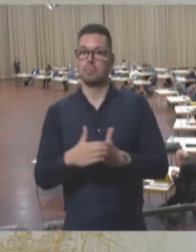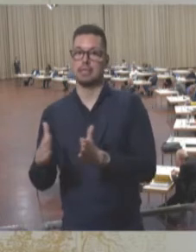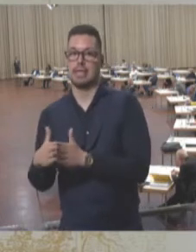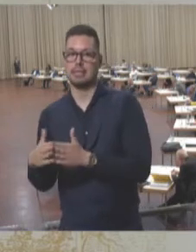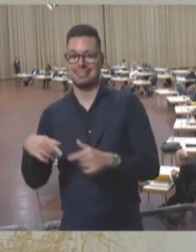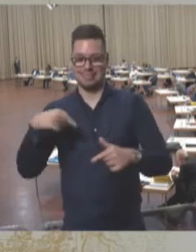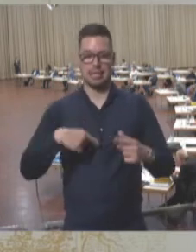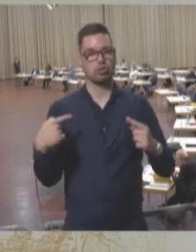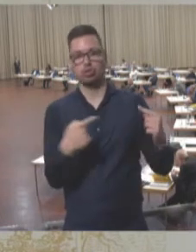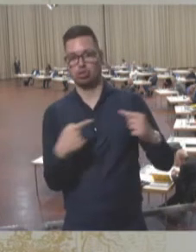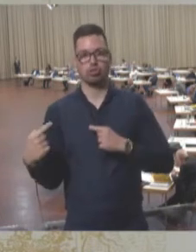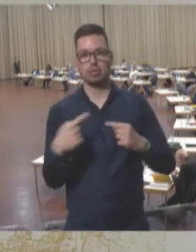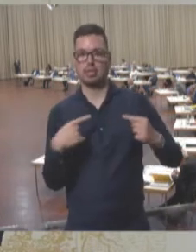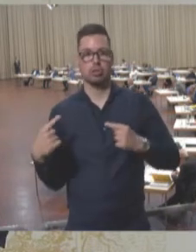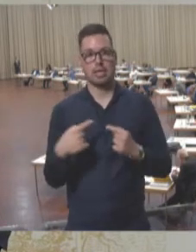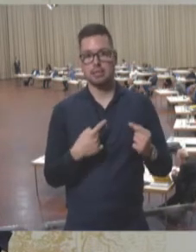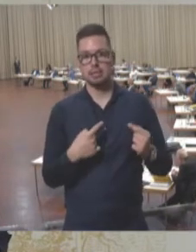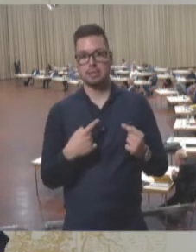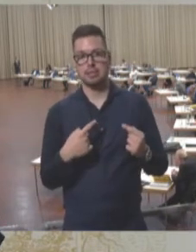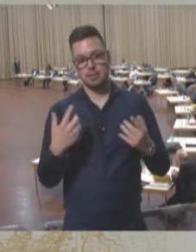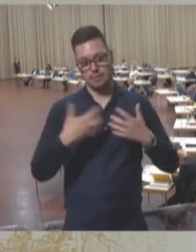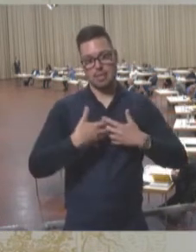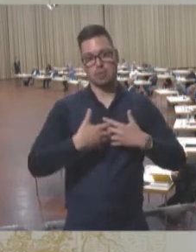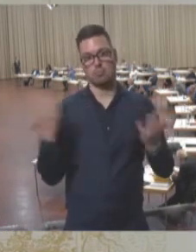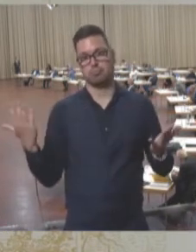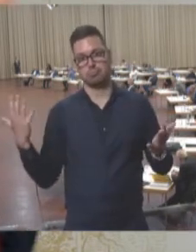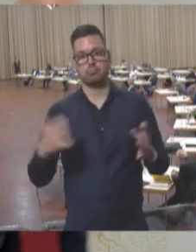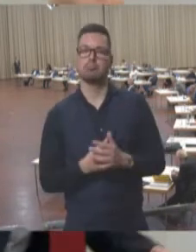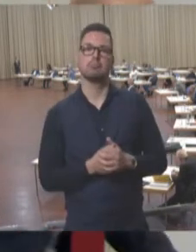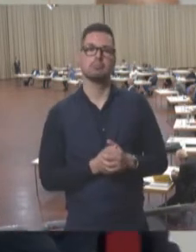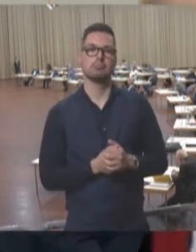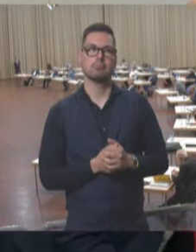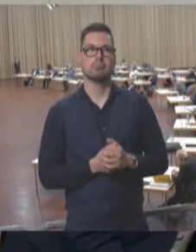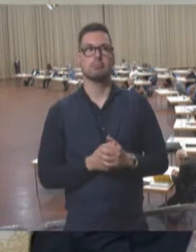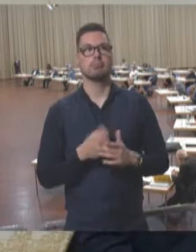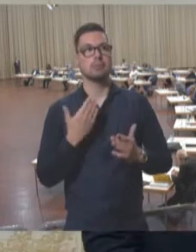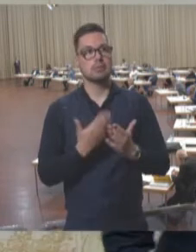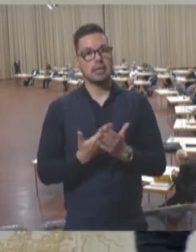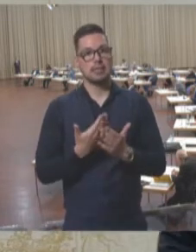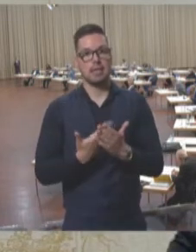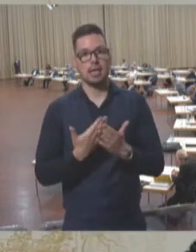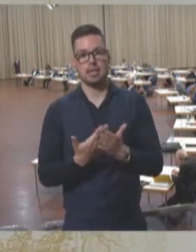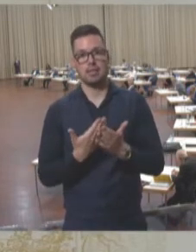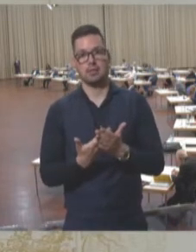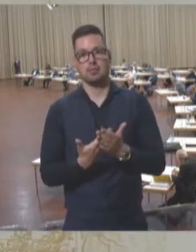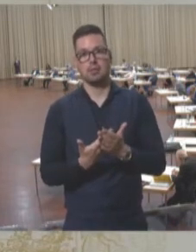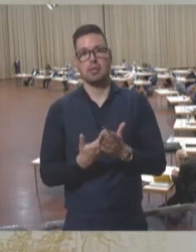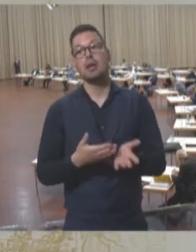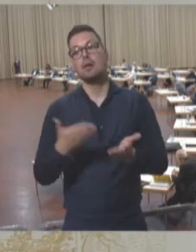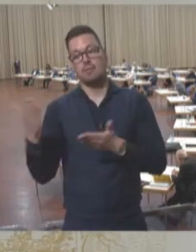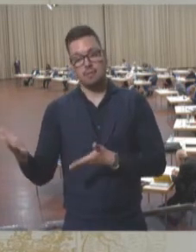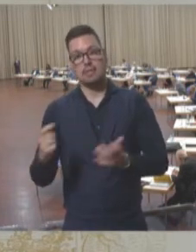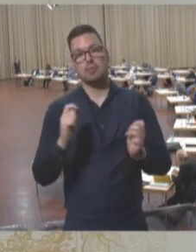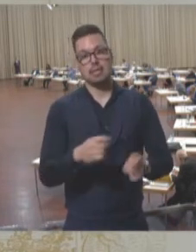Streitigkeiten und Querelen wird diesem Vertrauen enormer Schaden zugefügt. Und deshalb werden wir einer Verweisung des